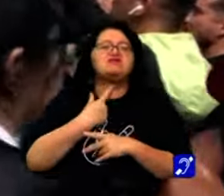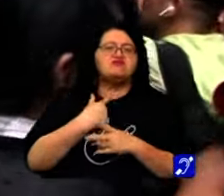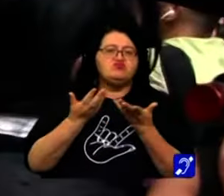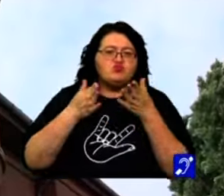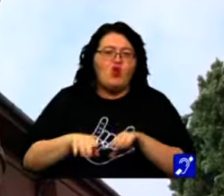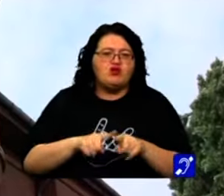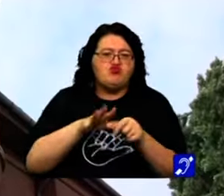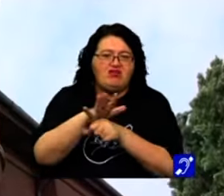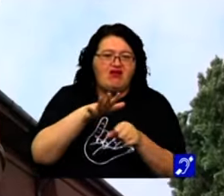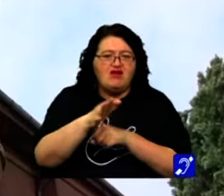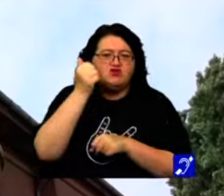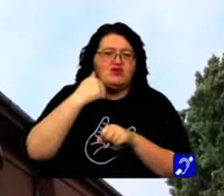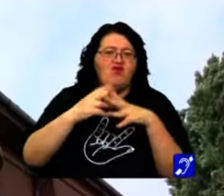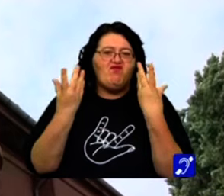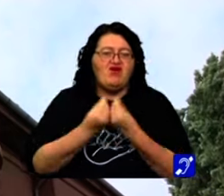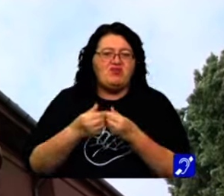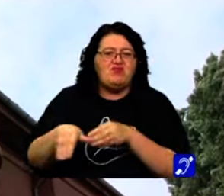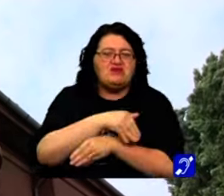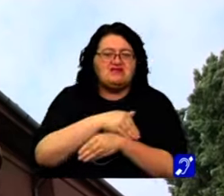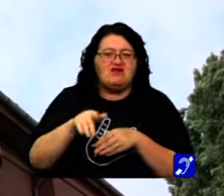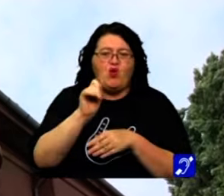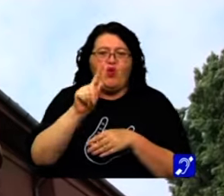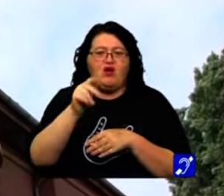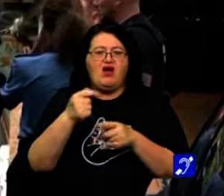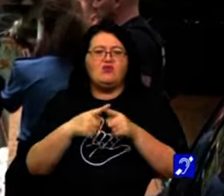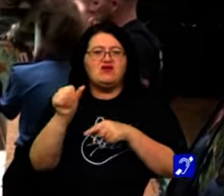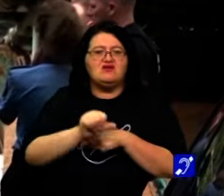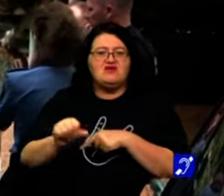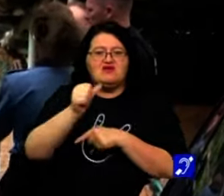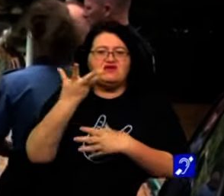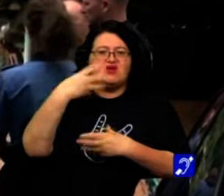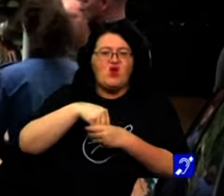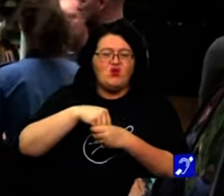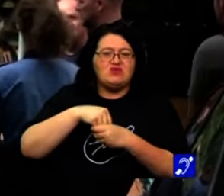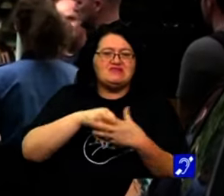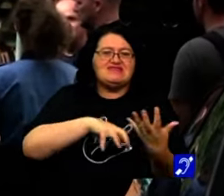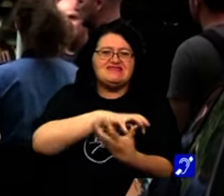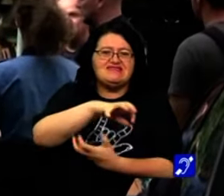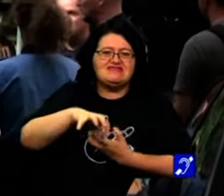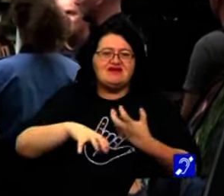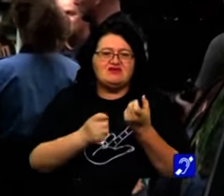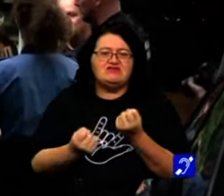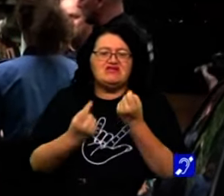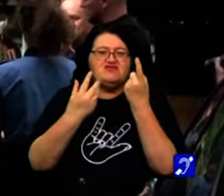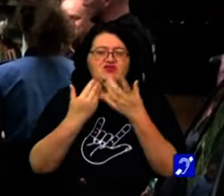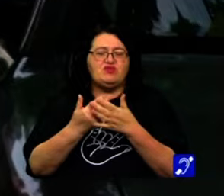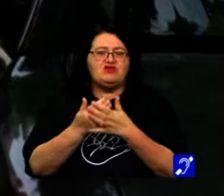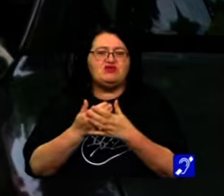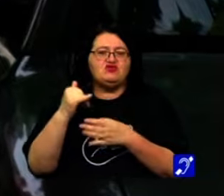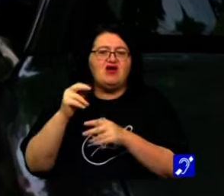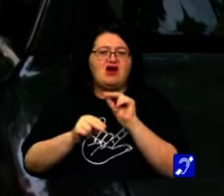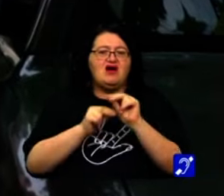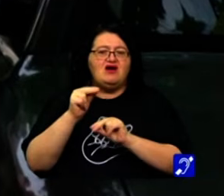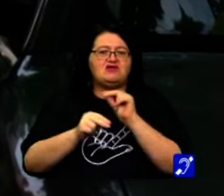moartea și atacați cu pietre de o familie pe bulevardul Loga, unde închiriaseră o locuință. Scandalul s-a sfârșit doar după ce cei de la